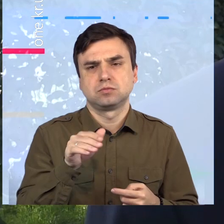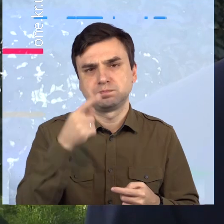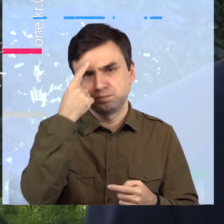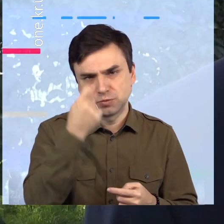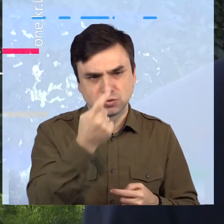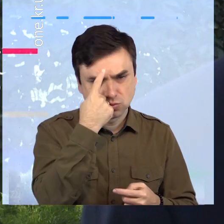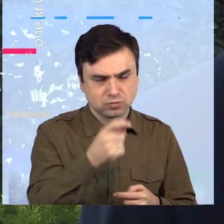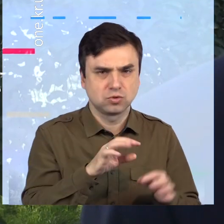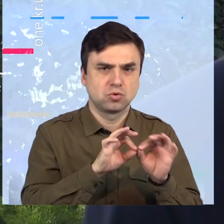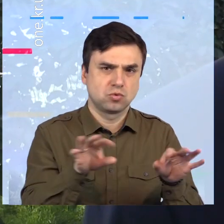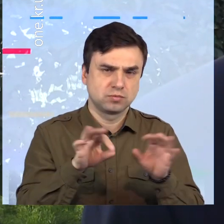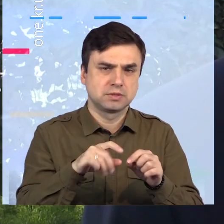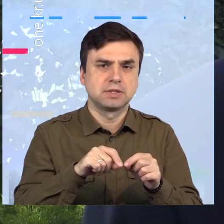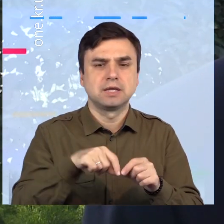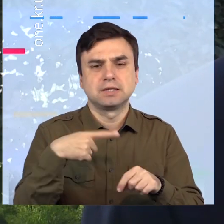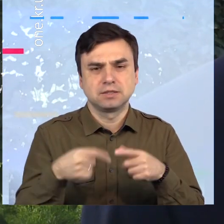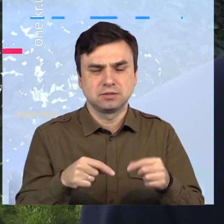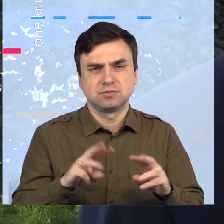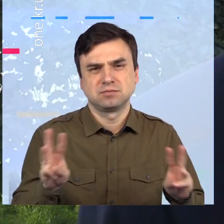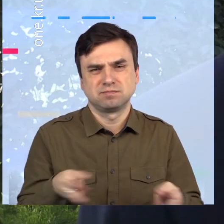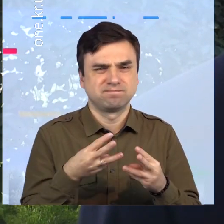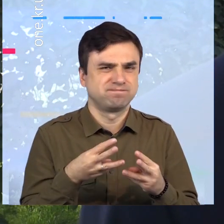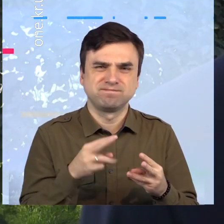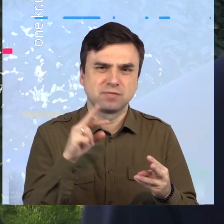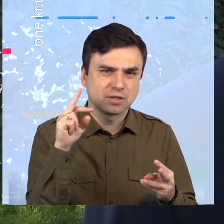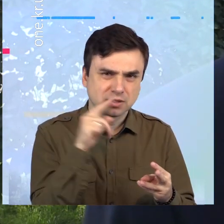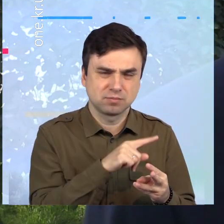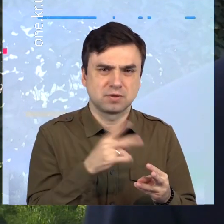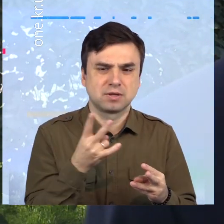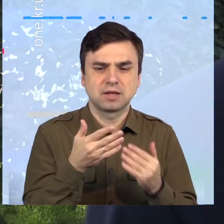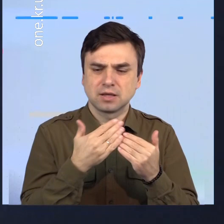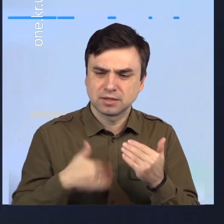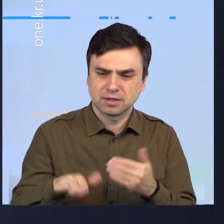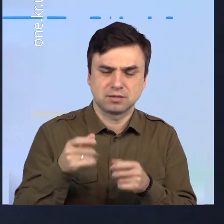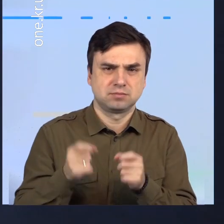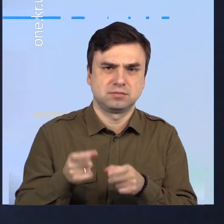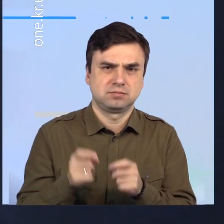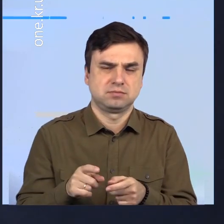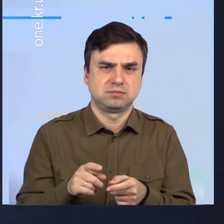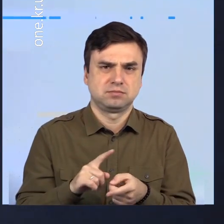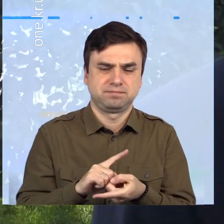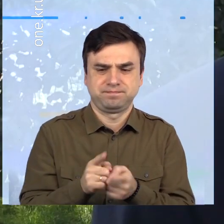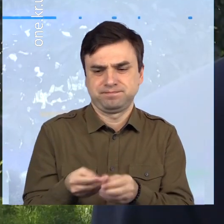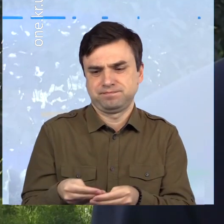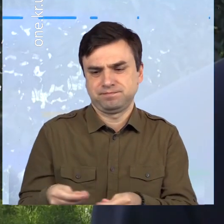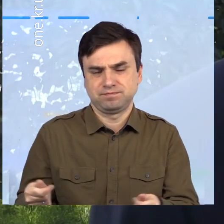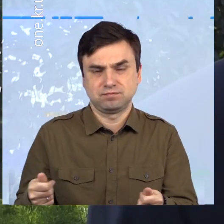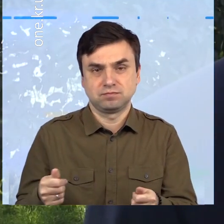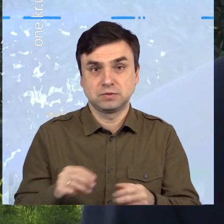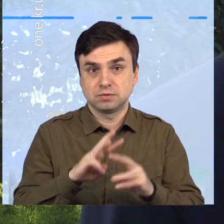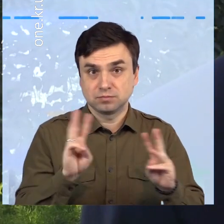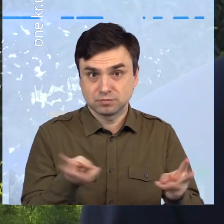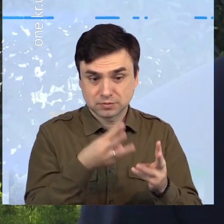не спалюємо листя, чому його потрібно компостувати і яка від цього виявлена. При спалювання виділяється велика